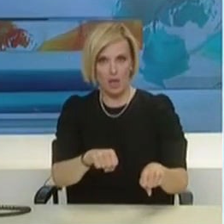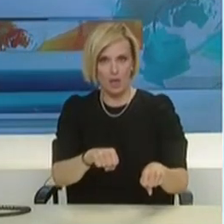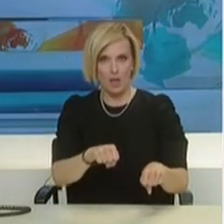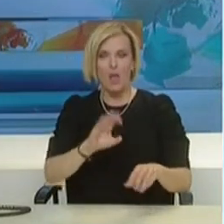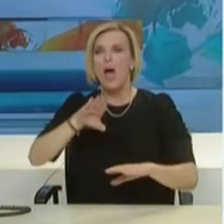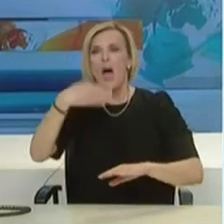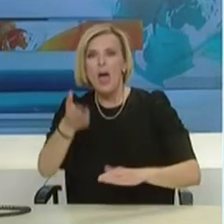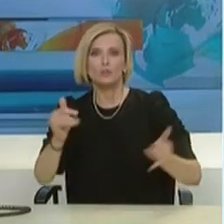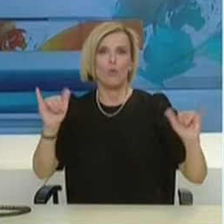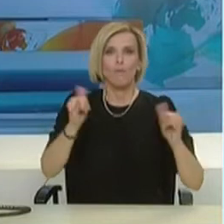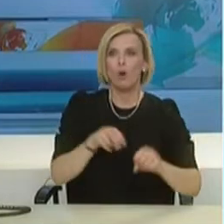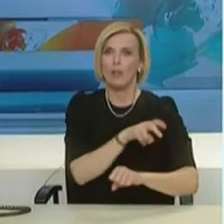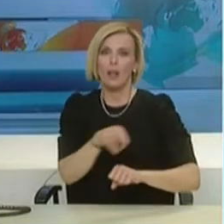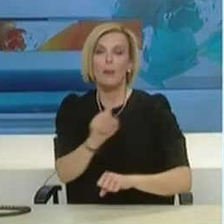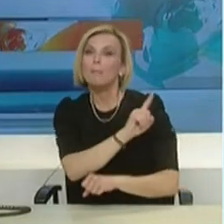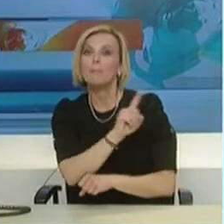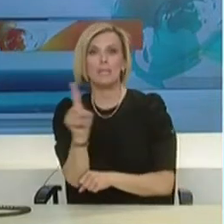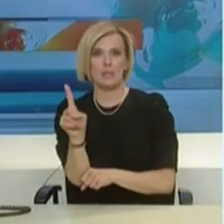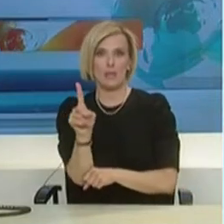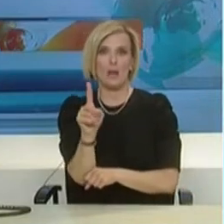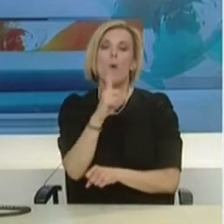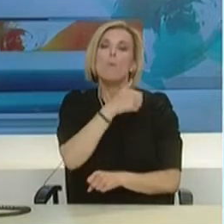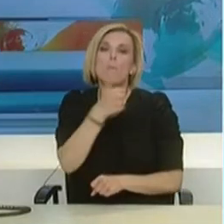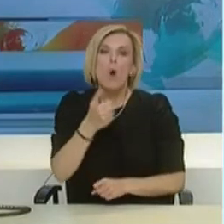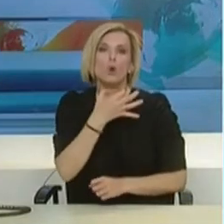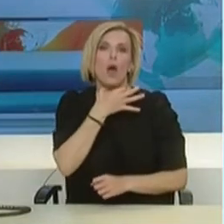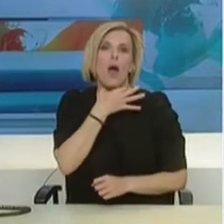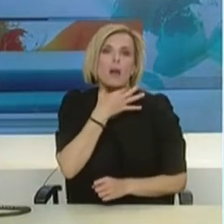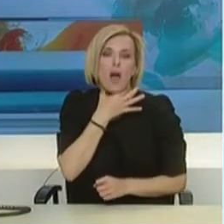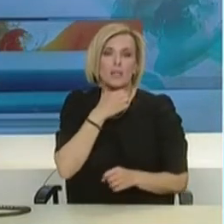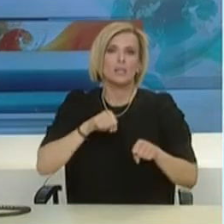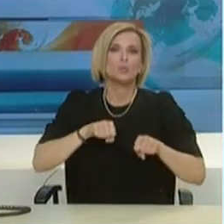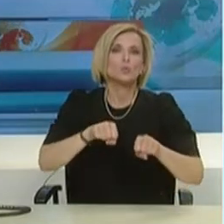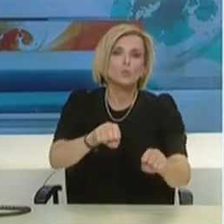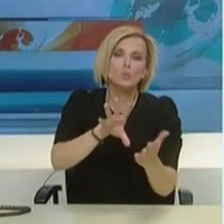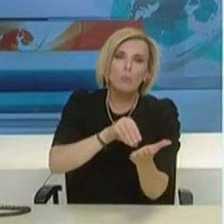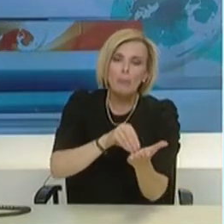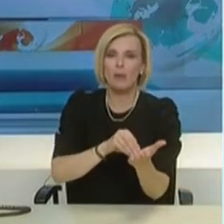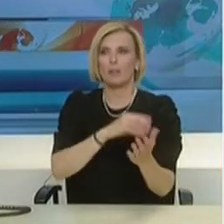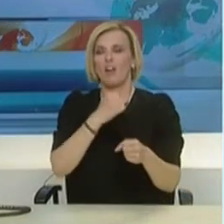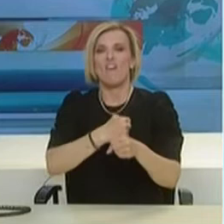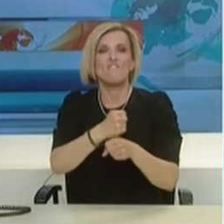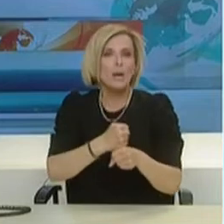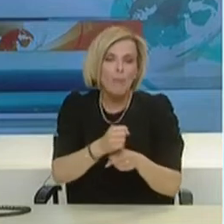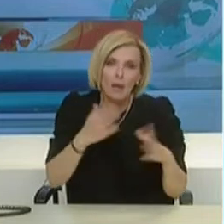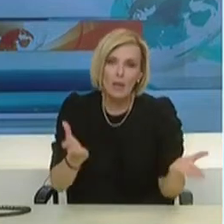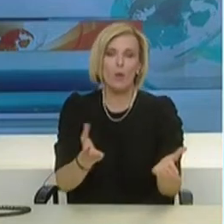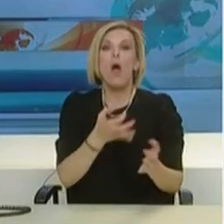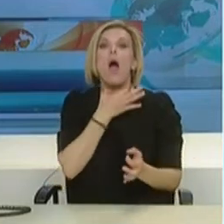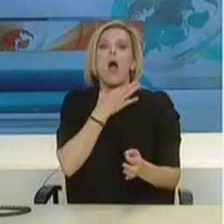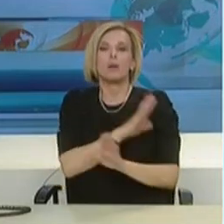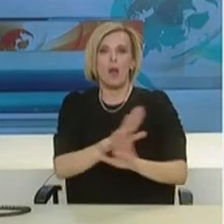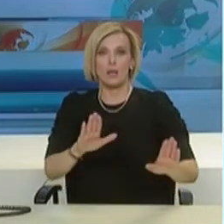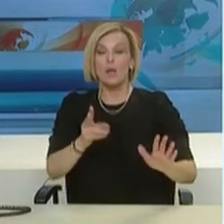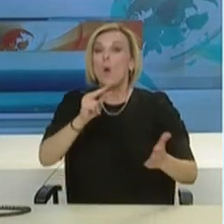κυκλοφορία εκτός οικίας πρέπει να περιοριστεί στο ελάχιστο και μόνο για τους πολύ συγκεκριμένους λόγους που αναφέραμε χθες και στο αναγκαίο